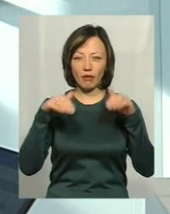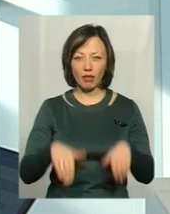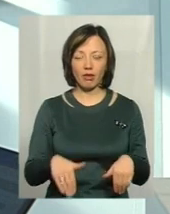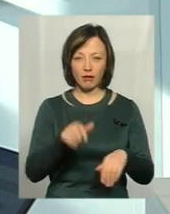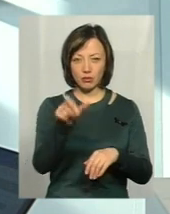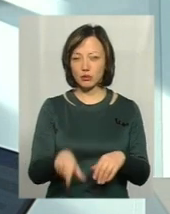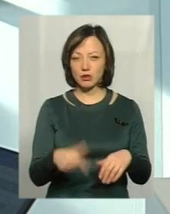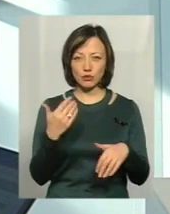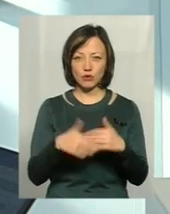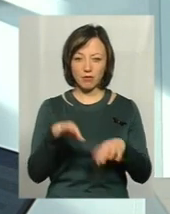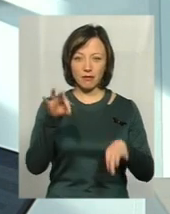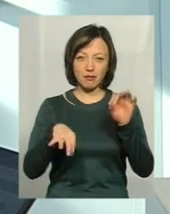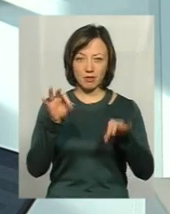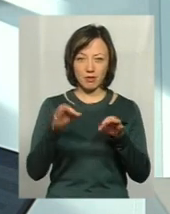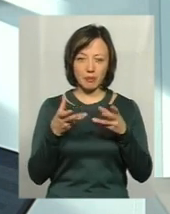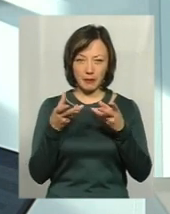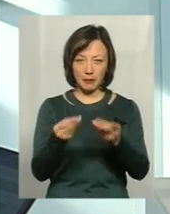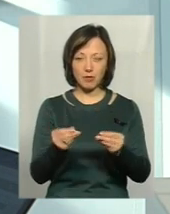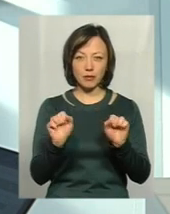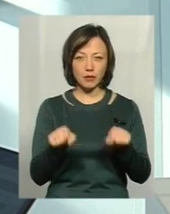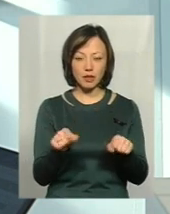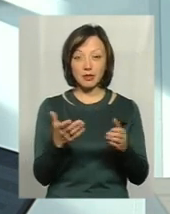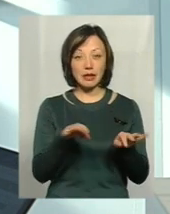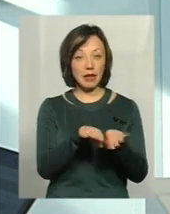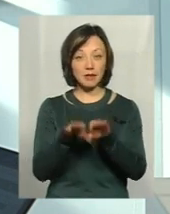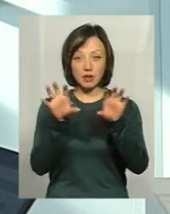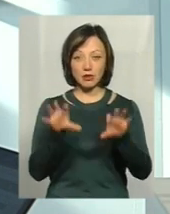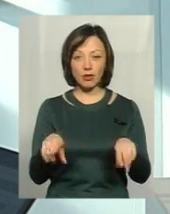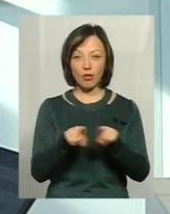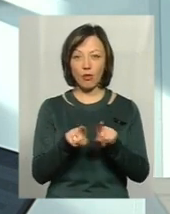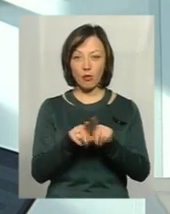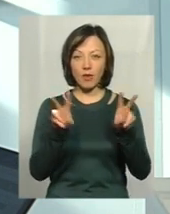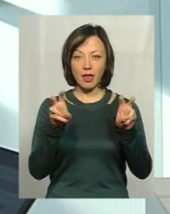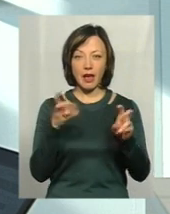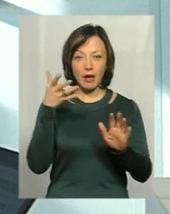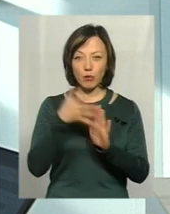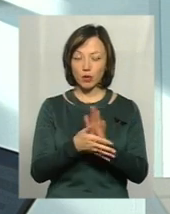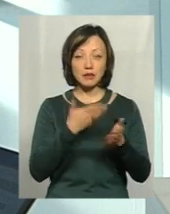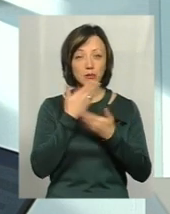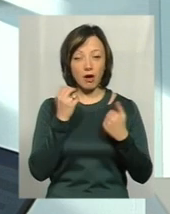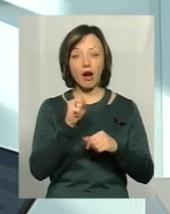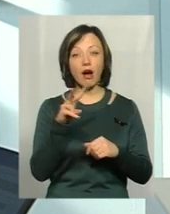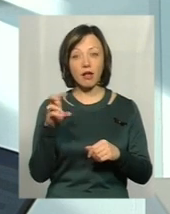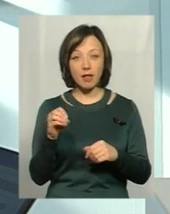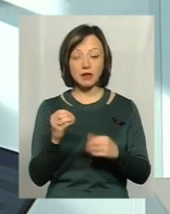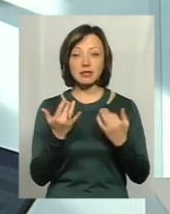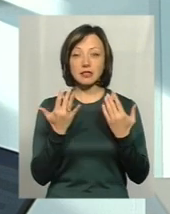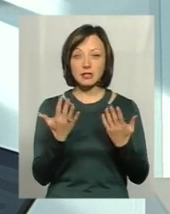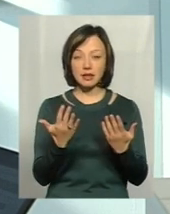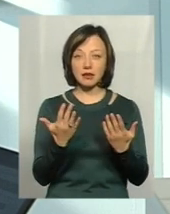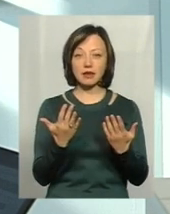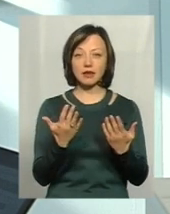транс, коли вже ними можна маніпулювати. Звичайно, на рівні законодавчого такого поняття, як гіпноз, не існує, але оскільки